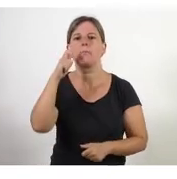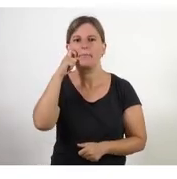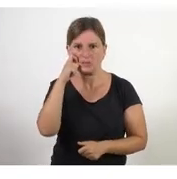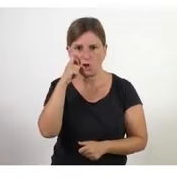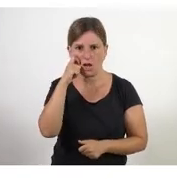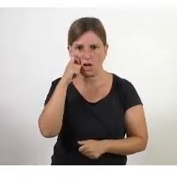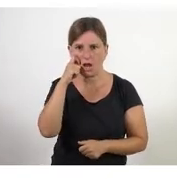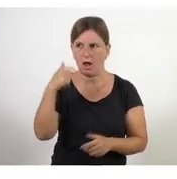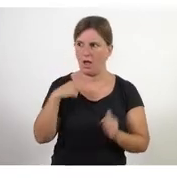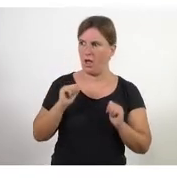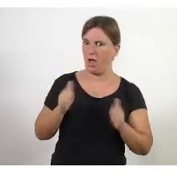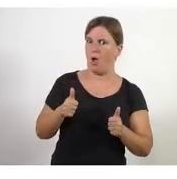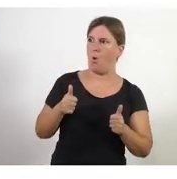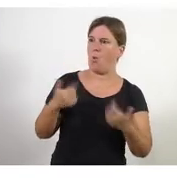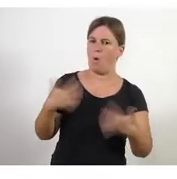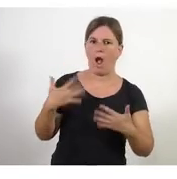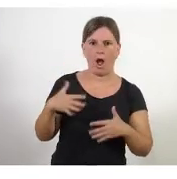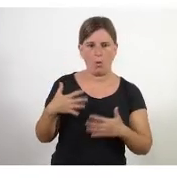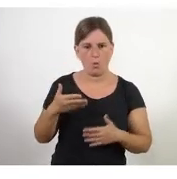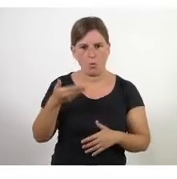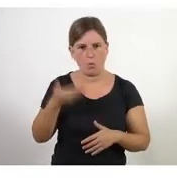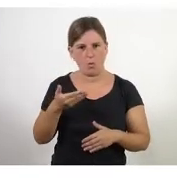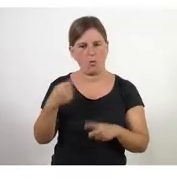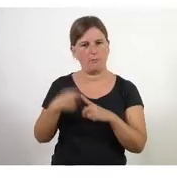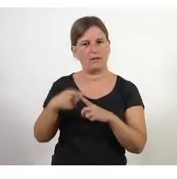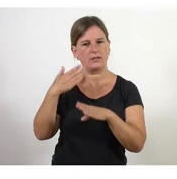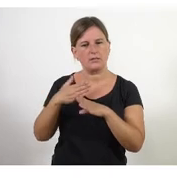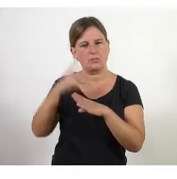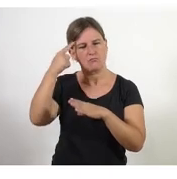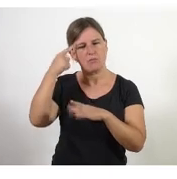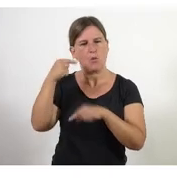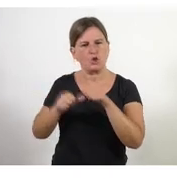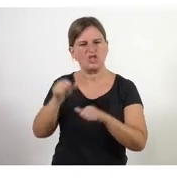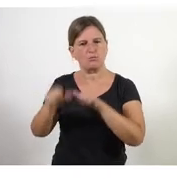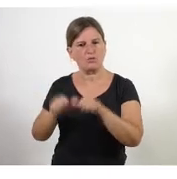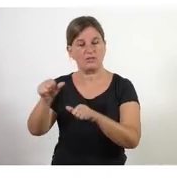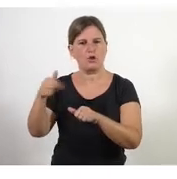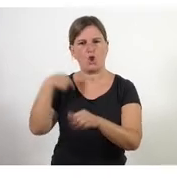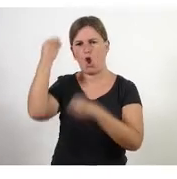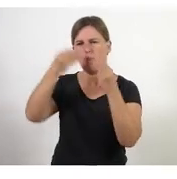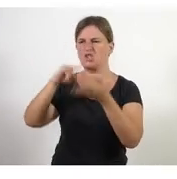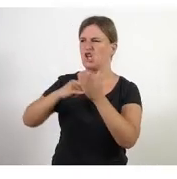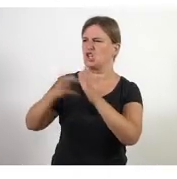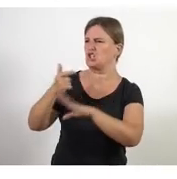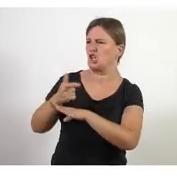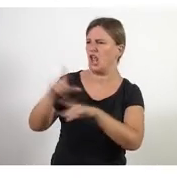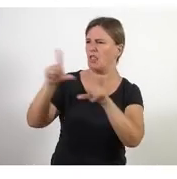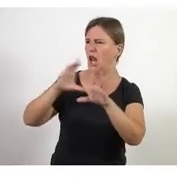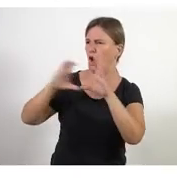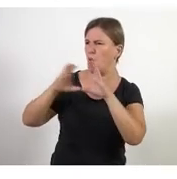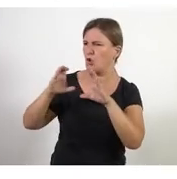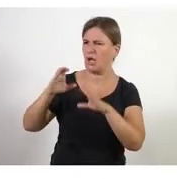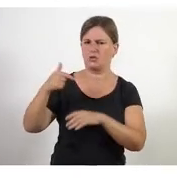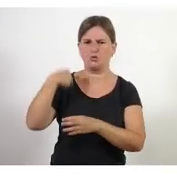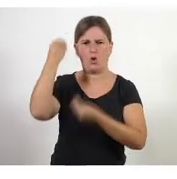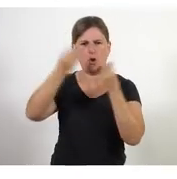uau que bo això van sortir dels processos perquè jo tenia molt enquadrat soc enginyer de telecos també em tenia a mi